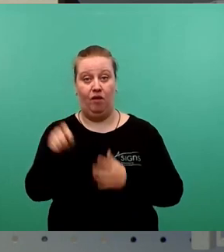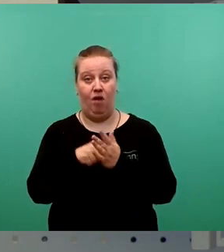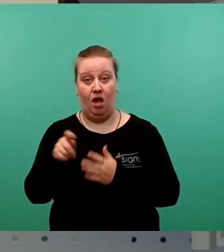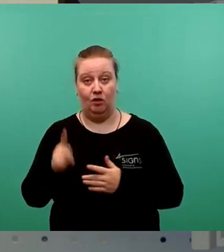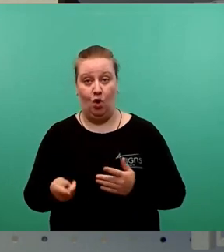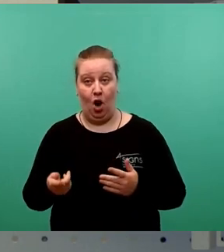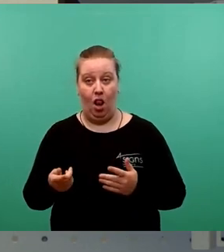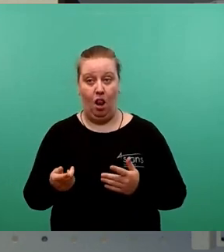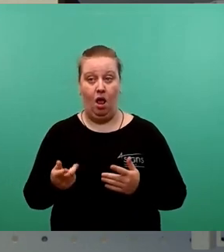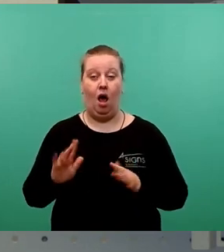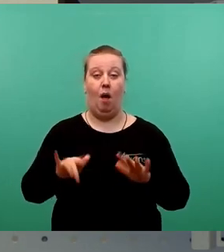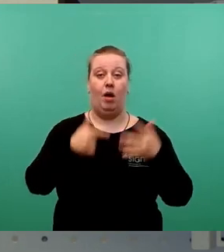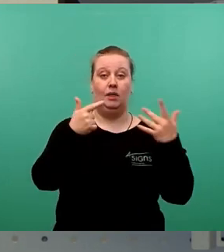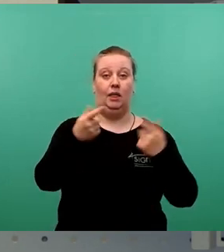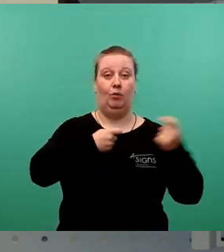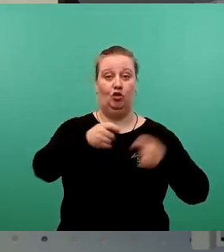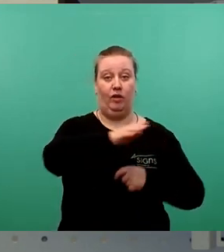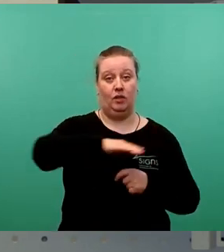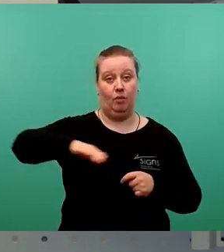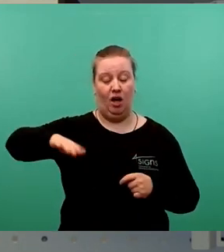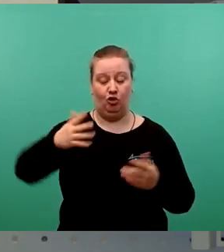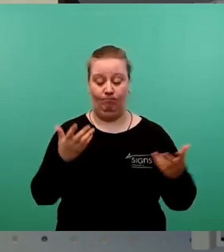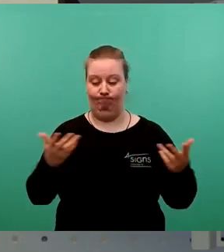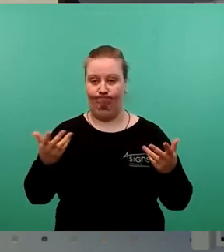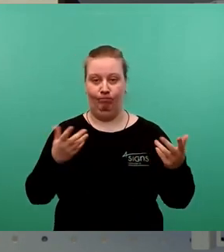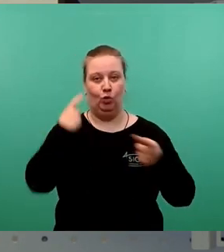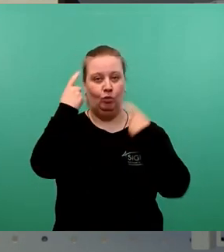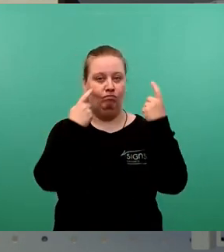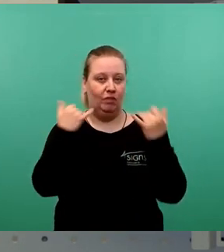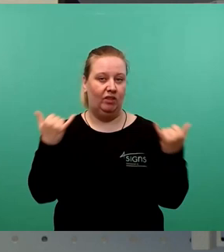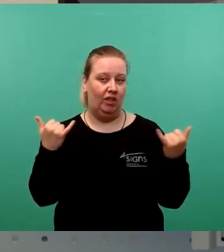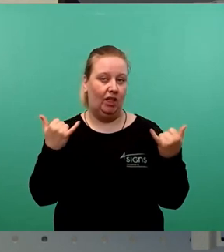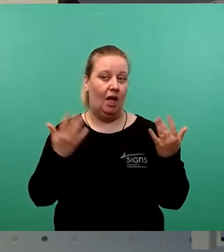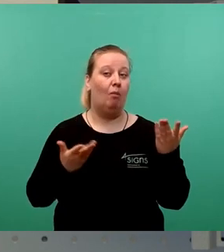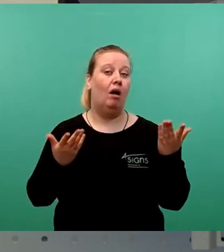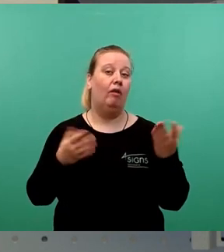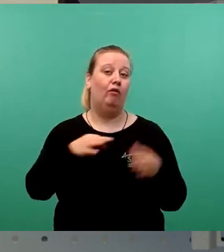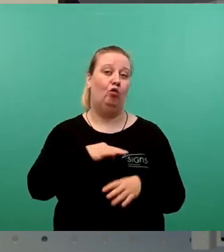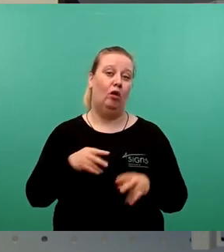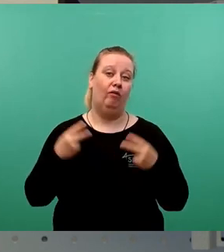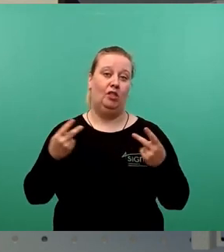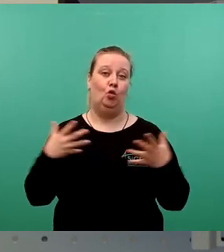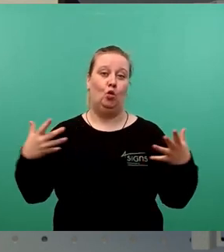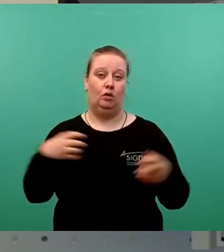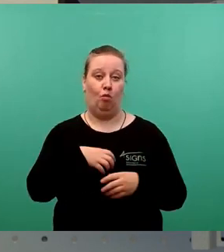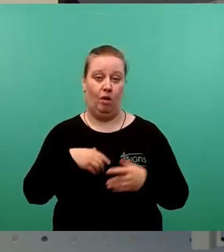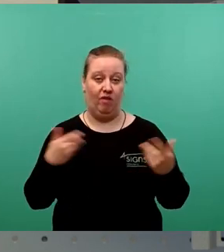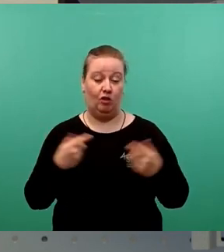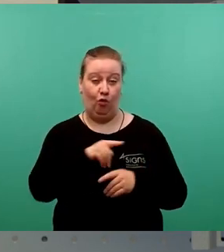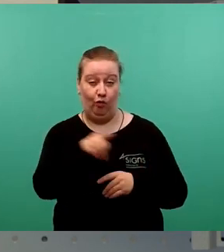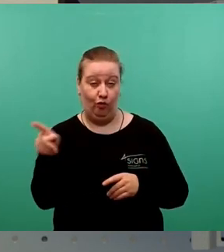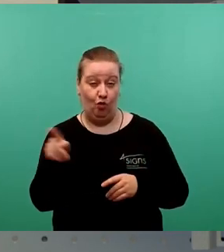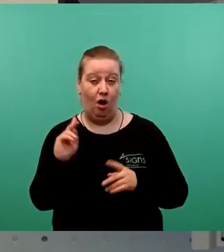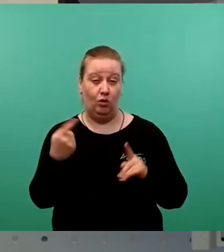sieben Geschäftsbereiche, da kann man sich Gedanken darüber machen, aber was für mich das allergrößte Problem ist und für den einen oder anderen eben